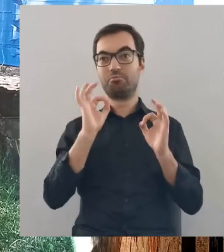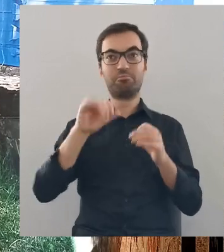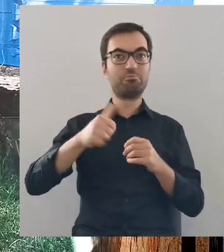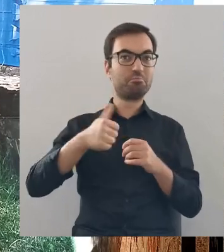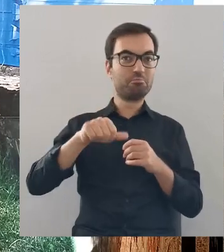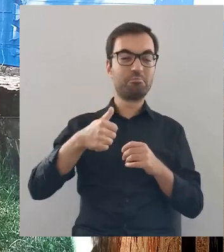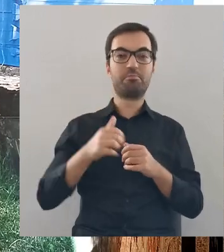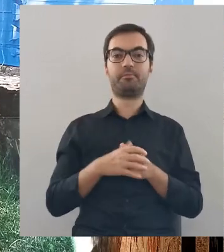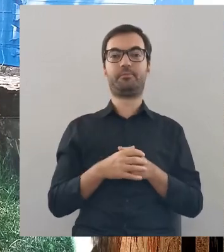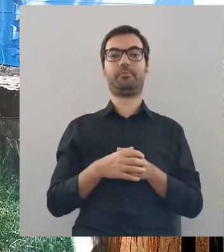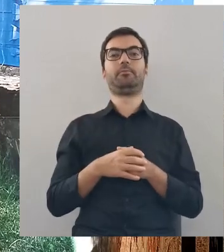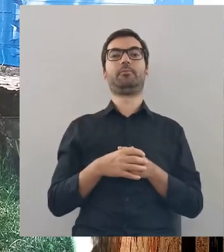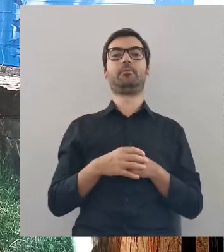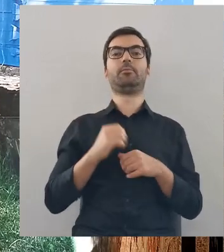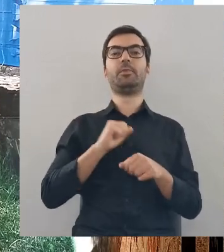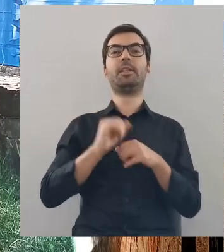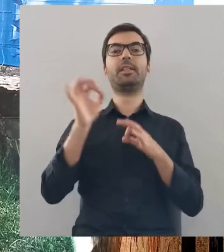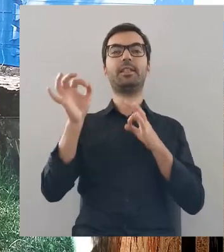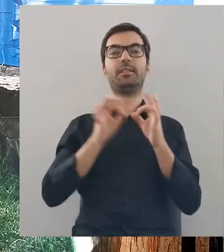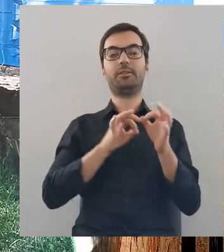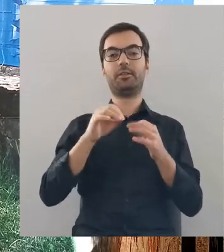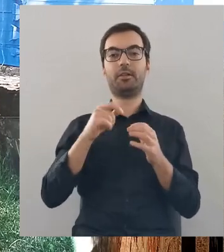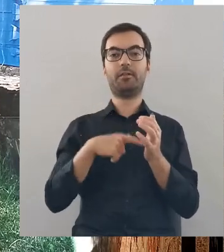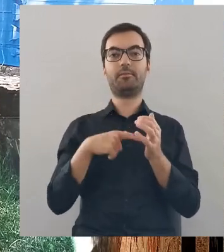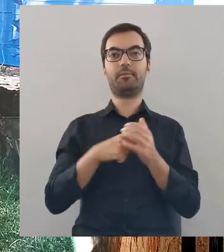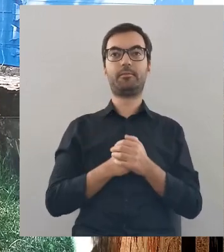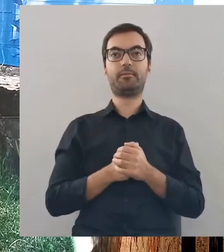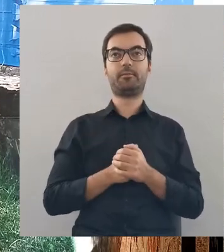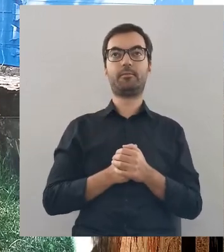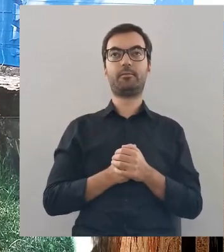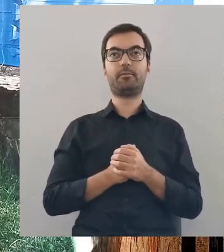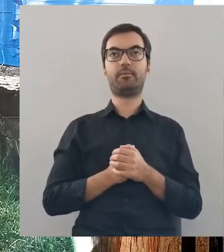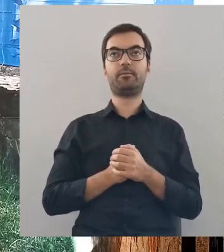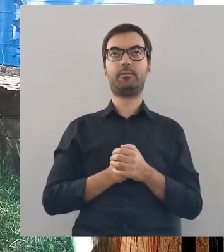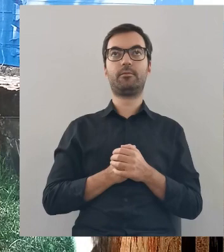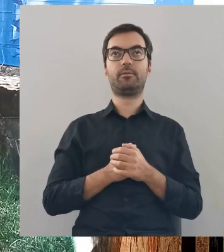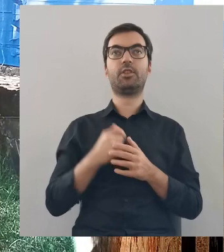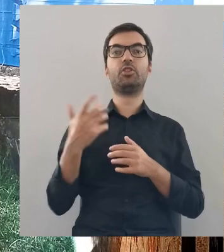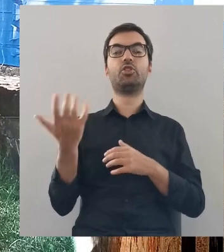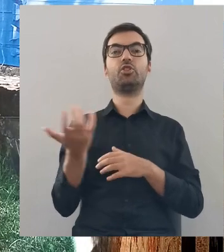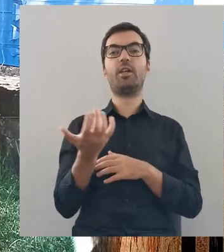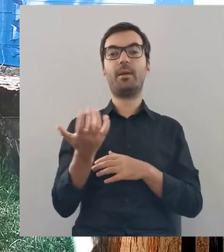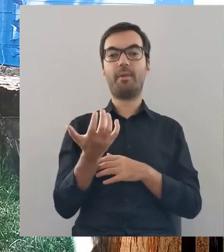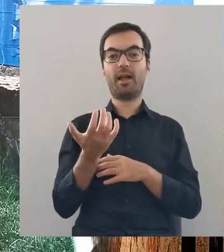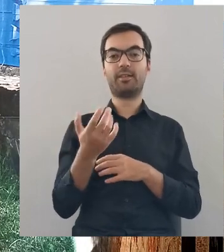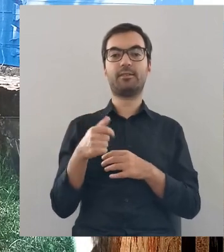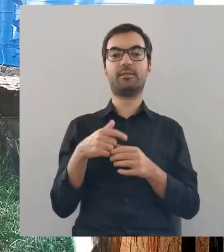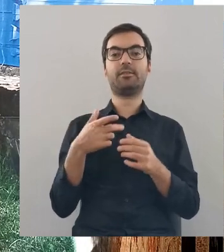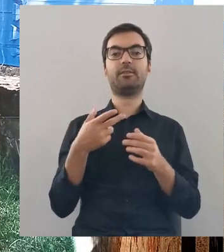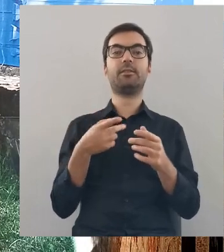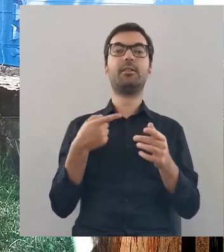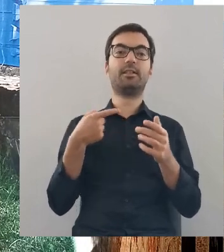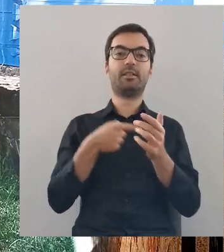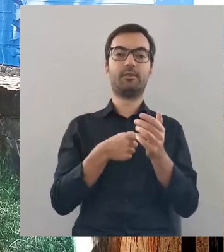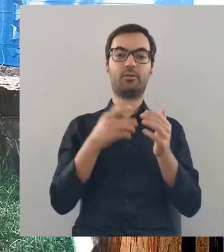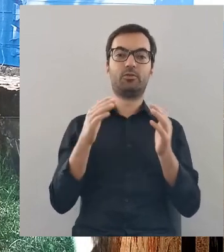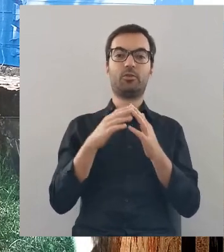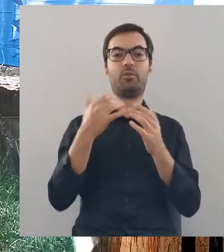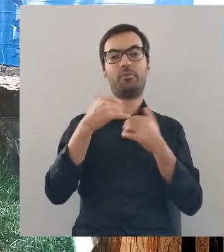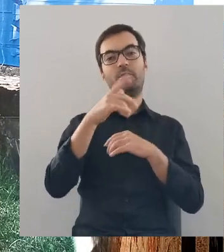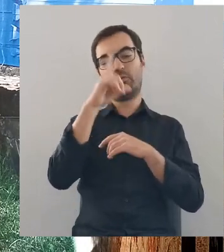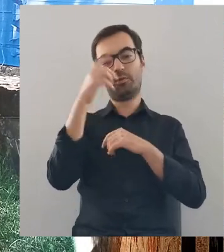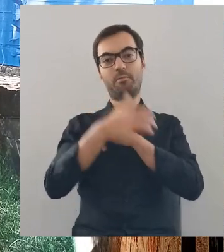jak im się żyje. No i jest taka opowieść o tym, jak to żebrak trafia do